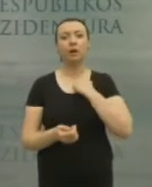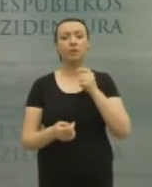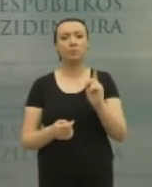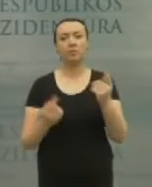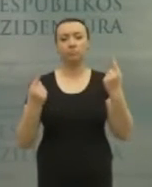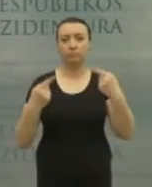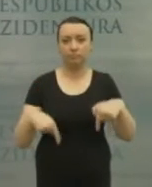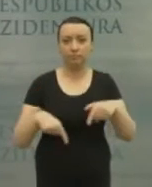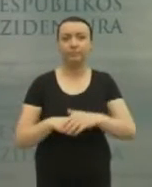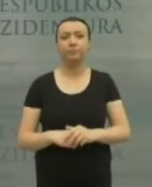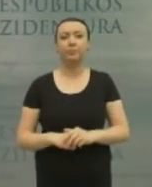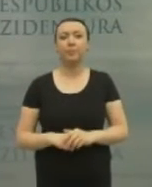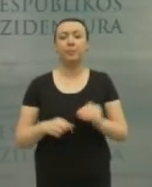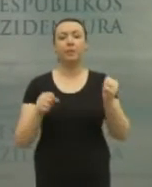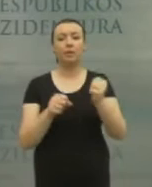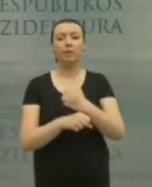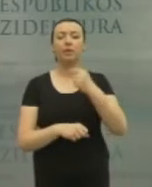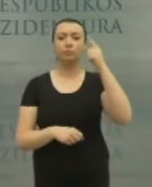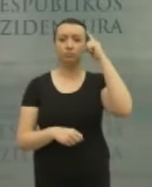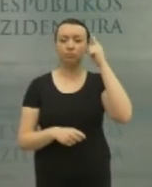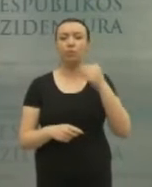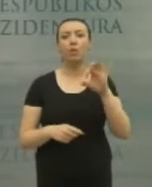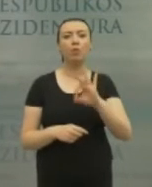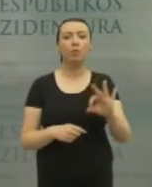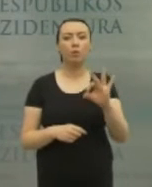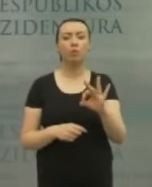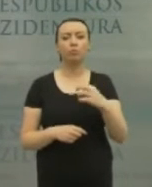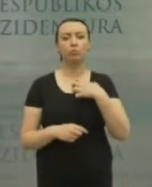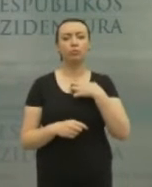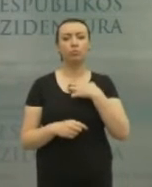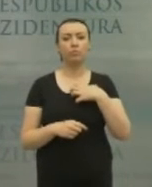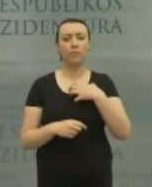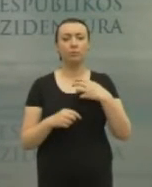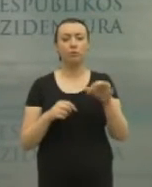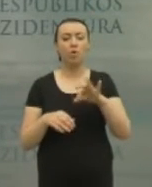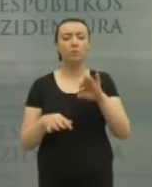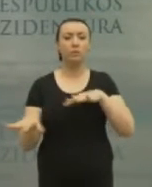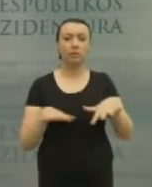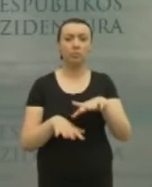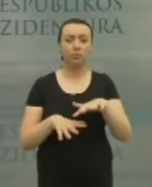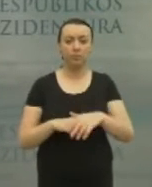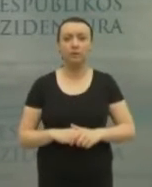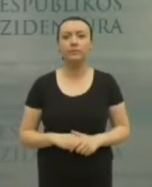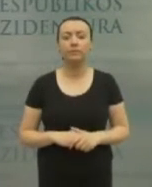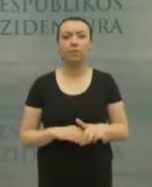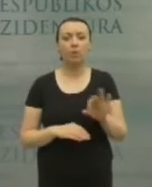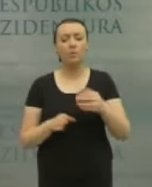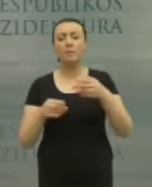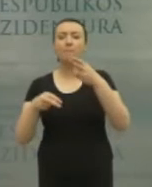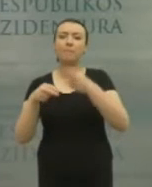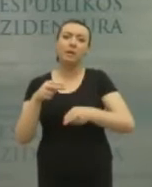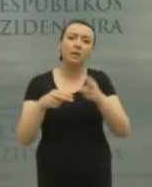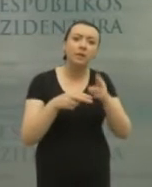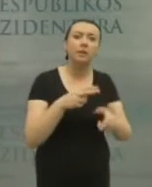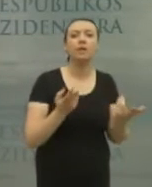linkme. Reikia turėti mintyje turbūt keletą dalykų, kalbant apie situaciją ir keletą atskirų sprendimų